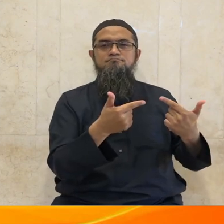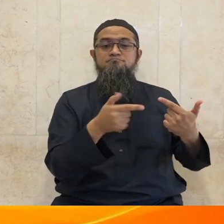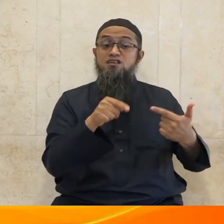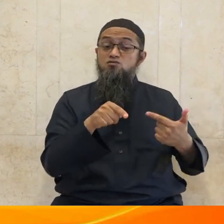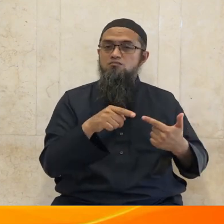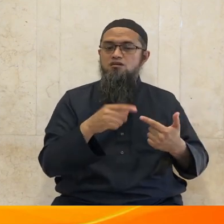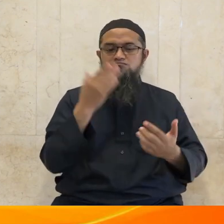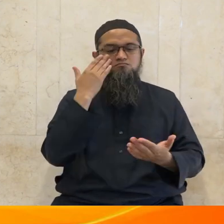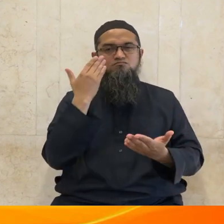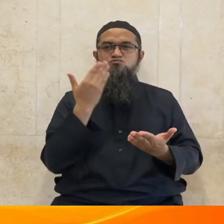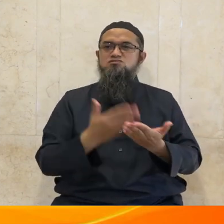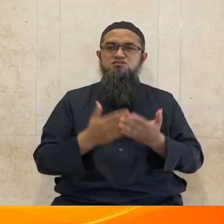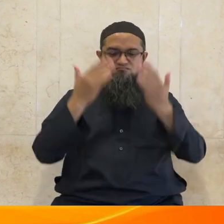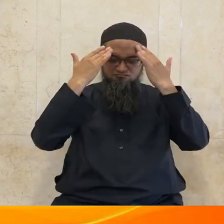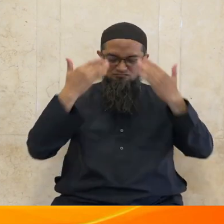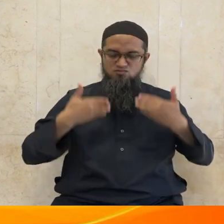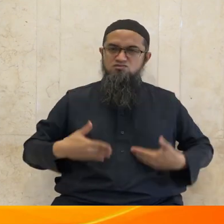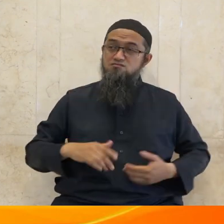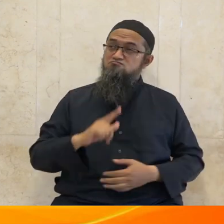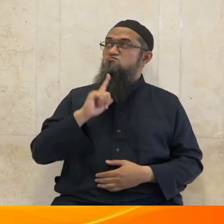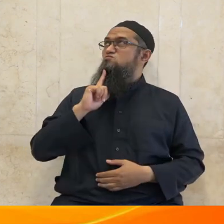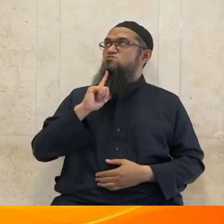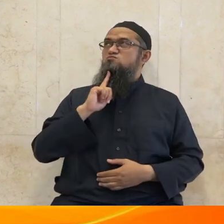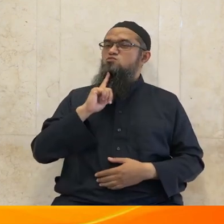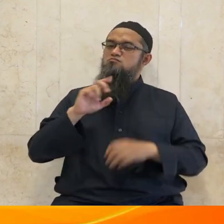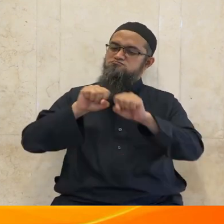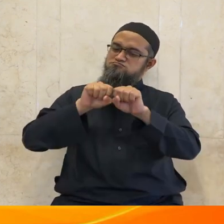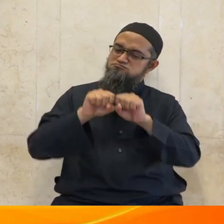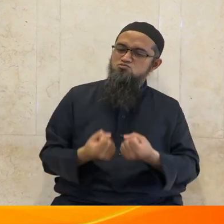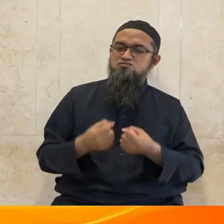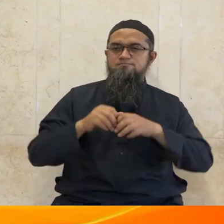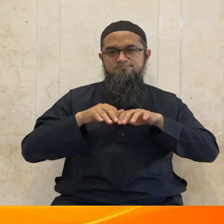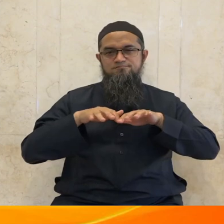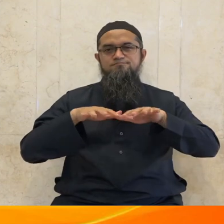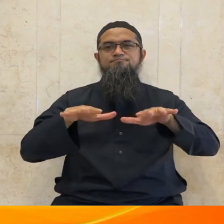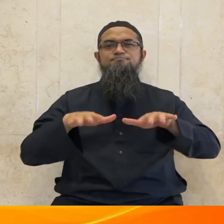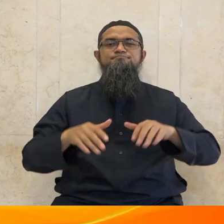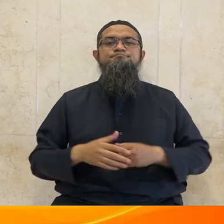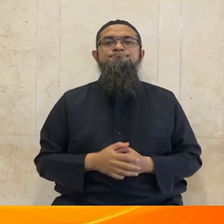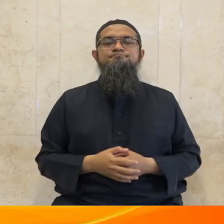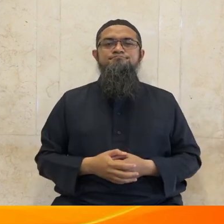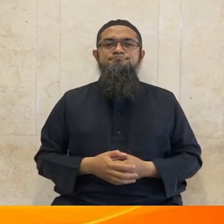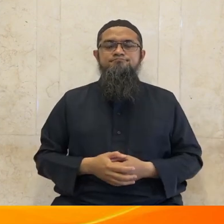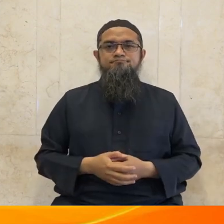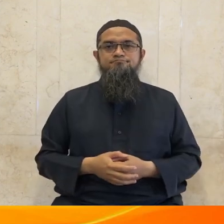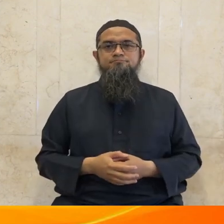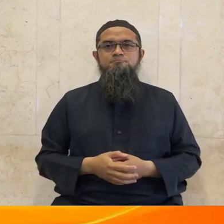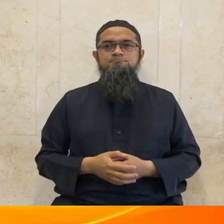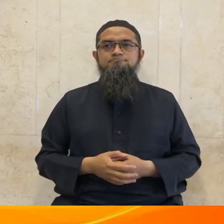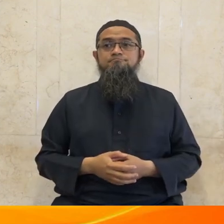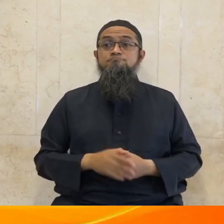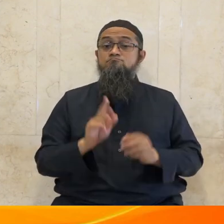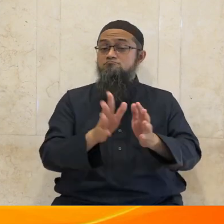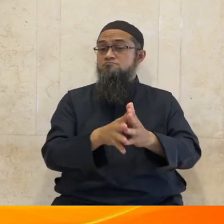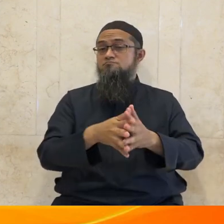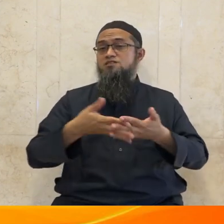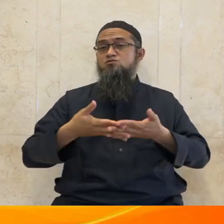kadang tak terperikan oleh karena itu dalam akhir ayat tersebut ditegaskan